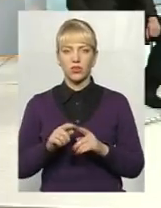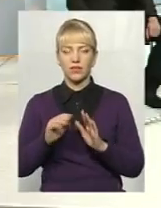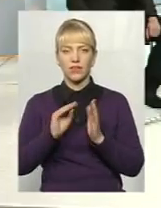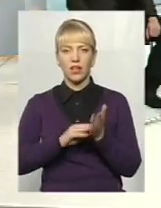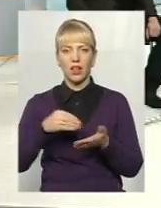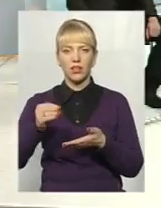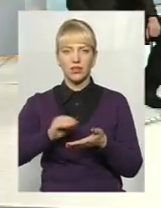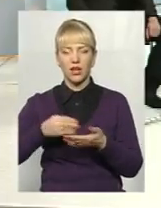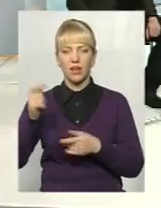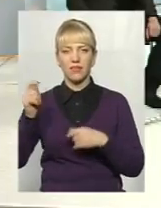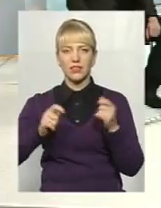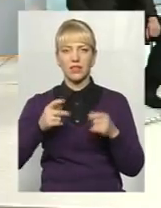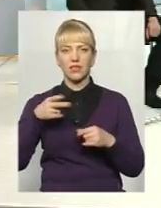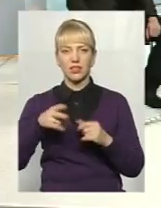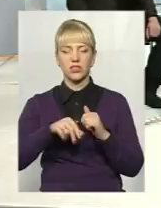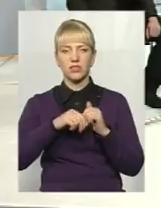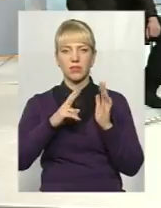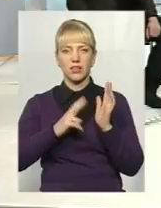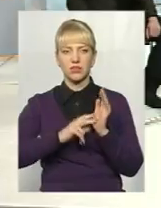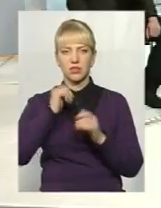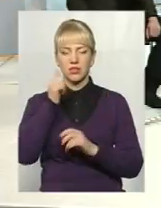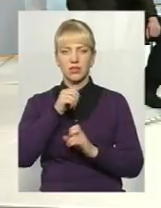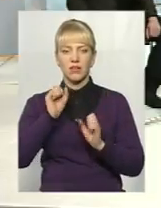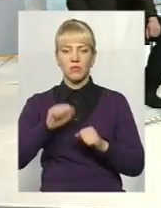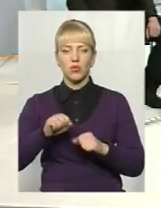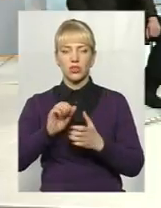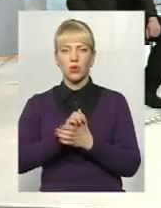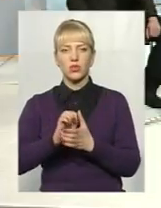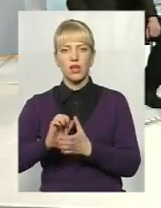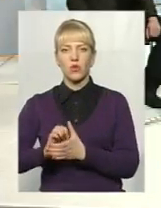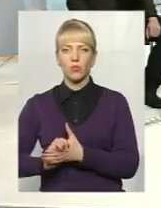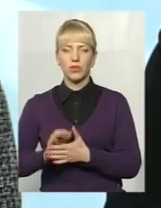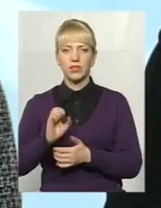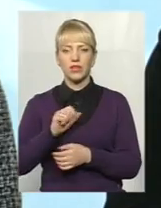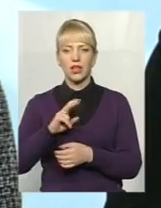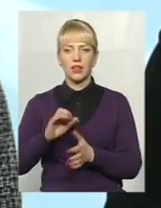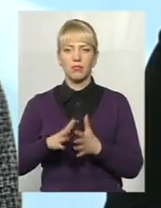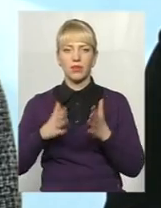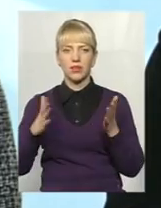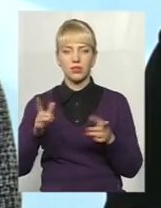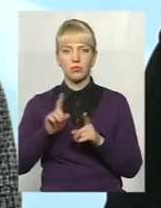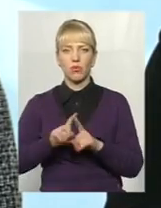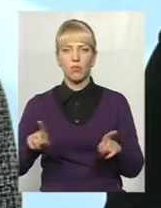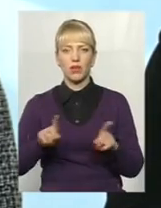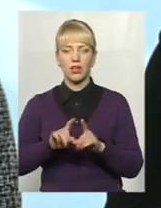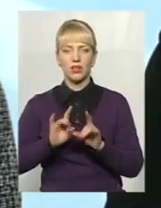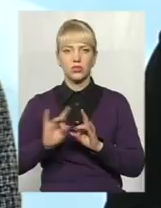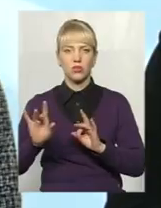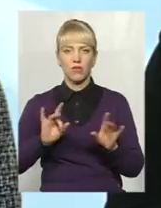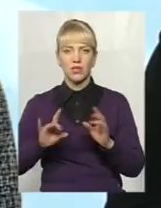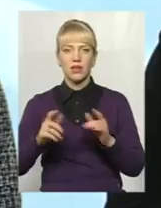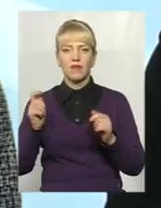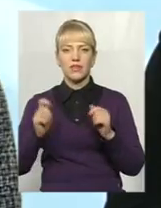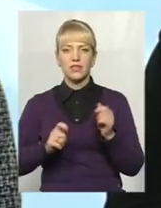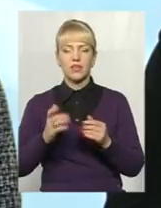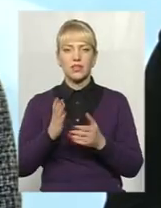фестивальному на 2017 рік вже можна ознайомитись. Але більш такі популяризовані фестивалі, які мають